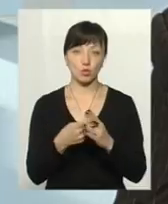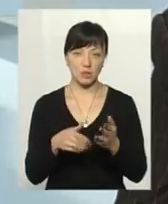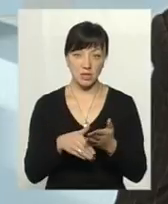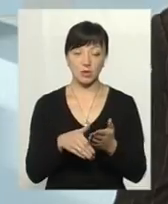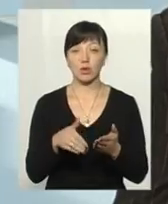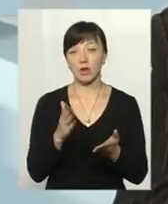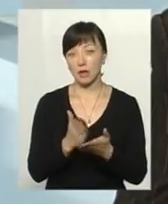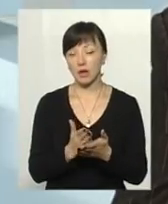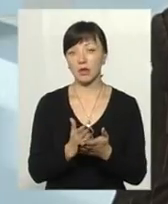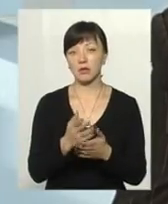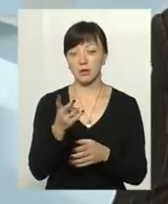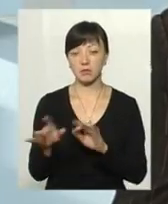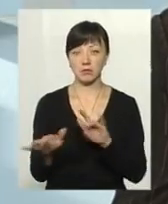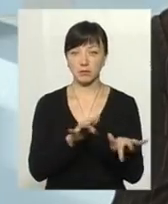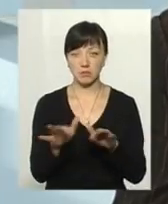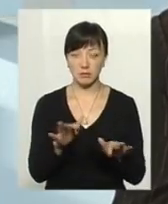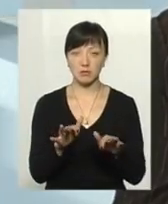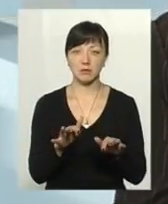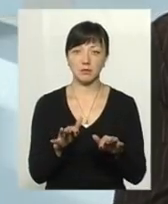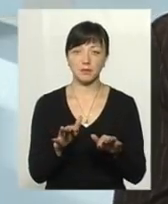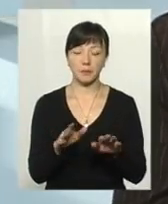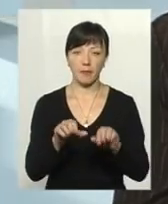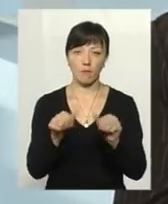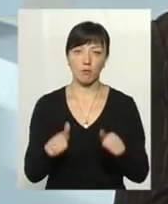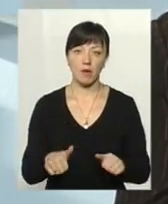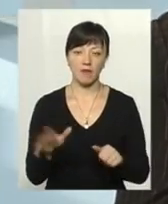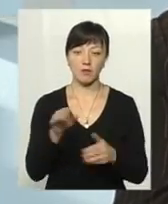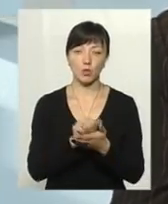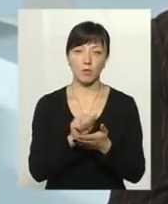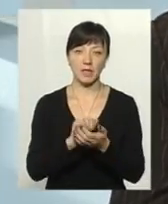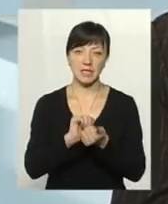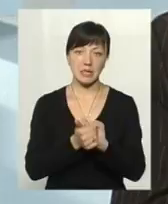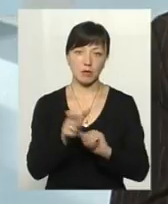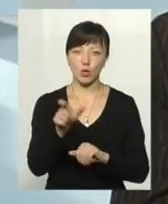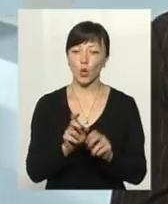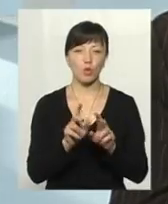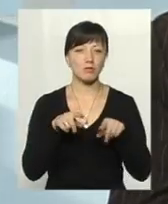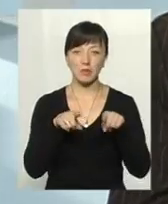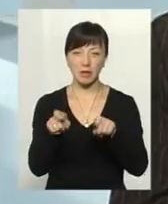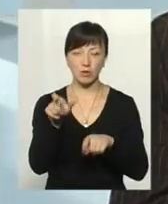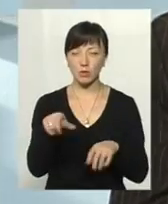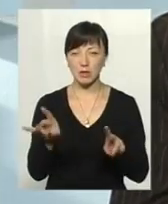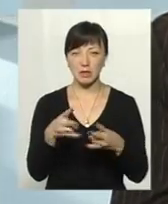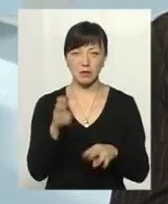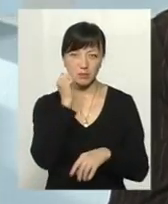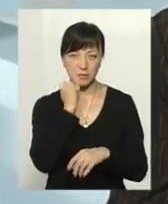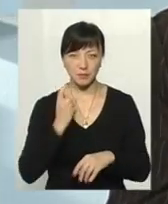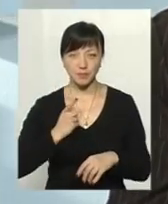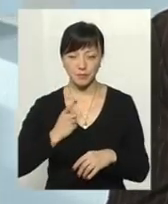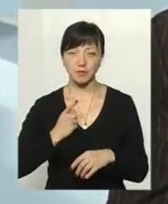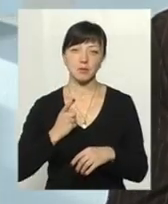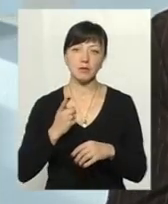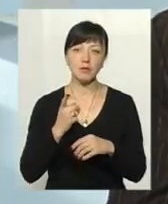зрозуміло, що є, то їм така субсидія, вони оформляють всі документи, людина нікуди не звертається, нікуди не ходить, і